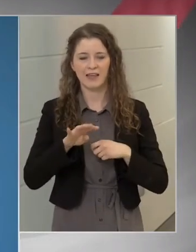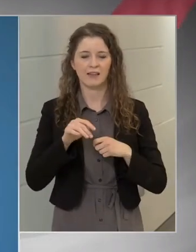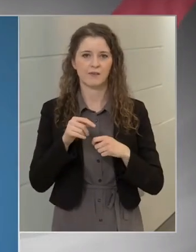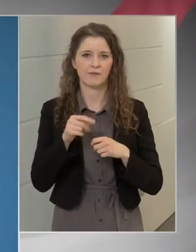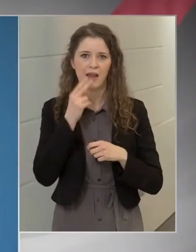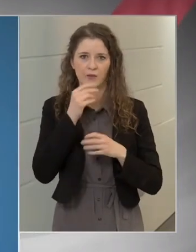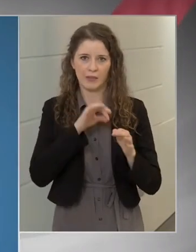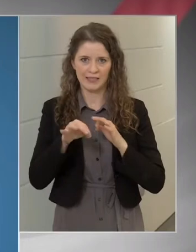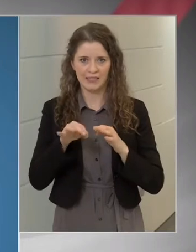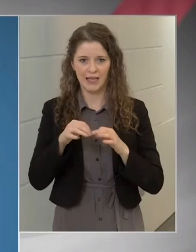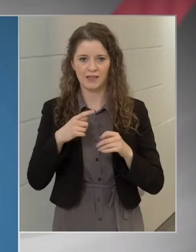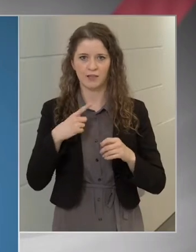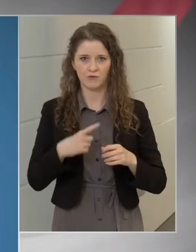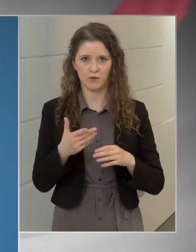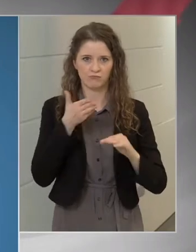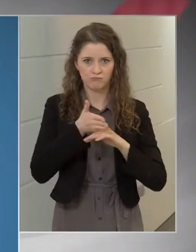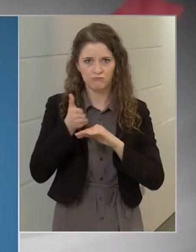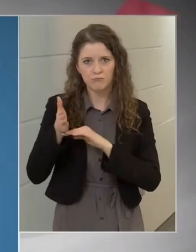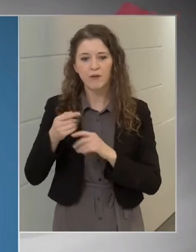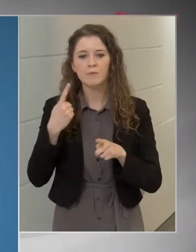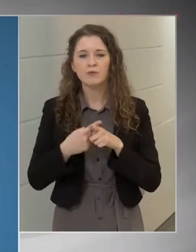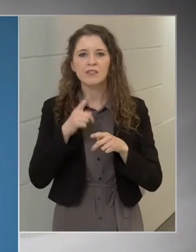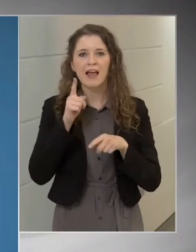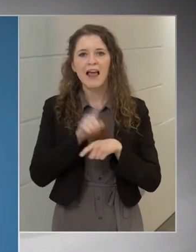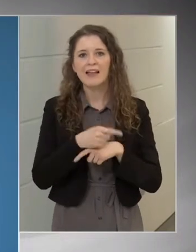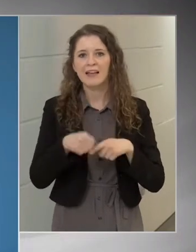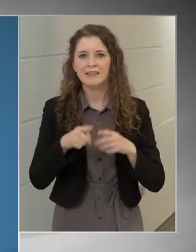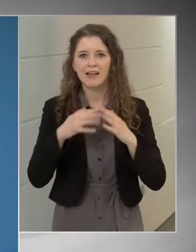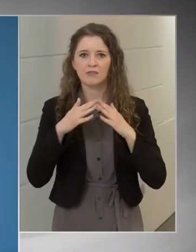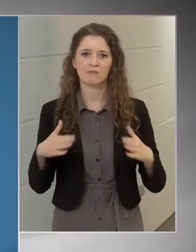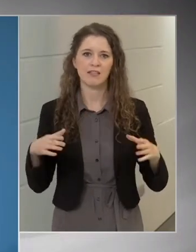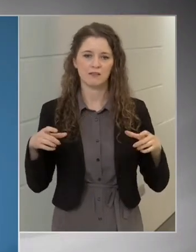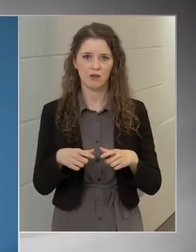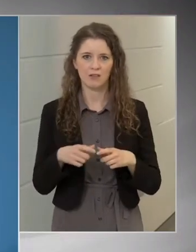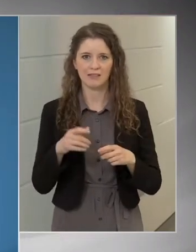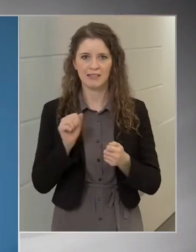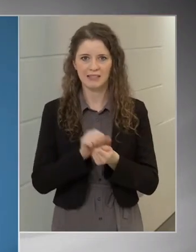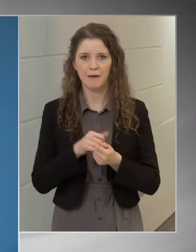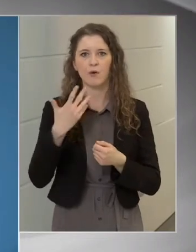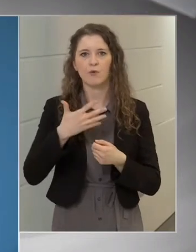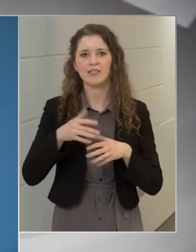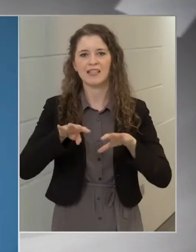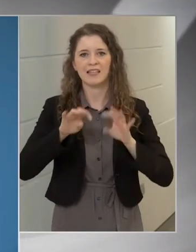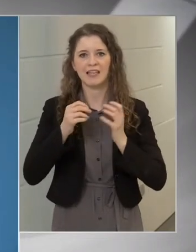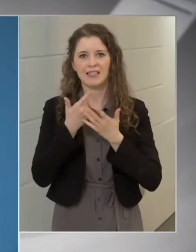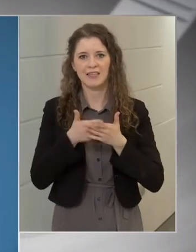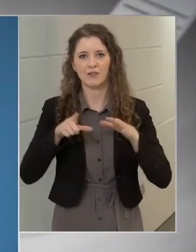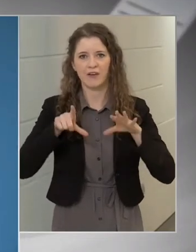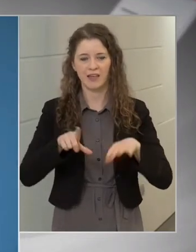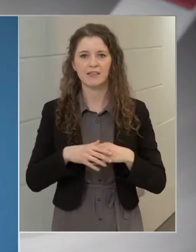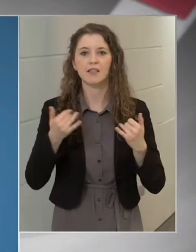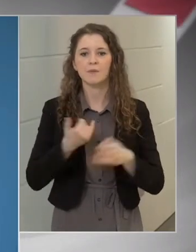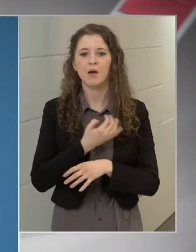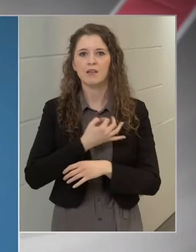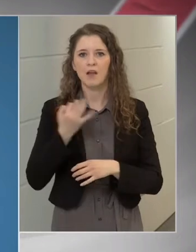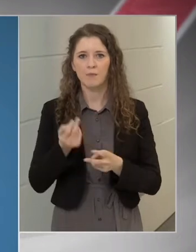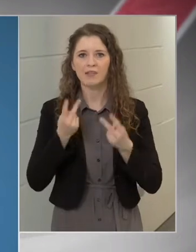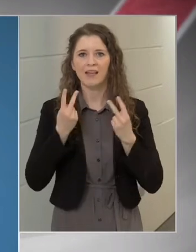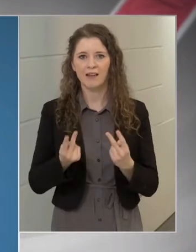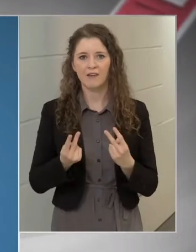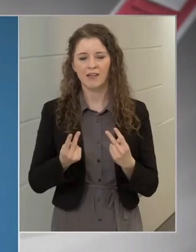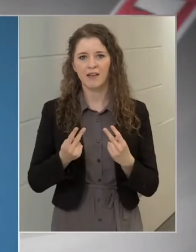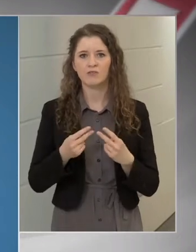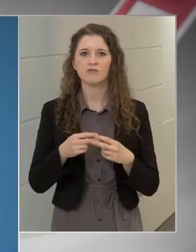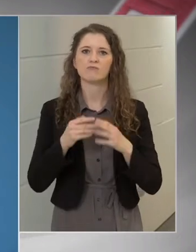rendőreink, illetve az elrendelt hatósági házi karanténok száma a hétvégén 5.977, így a mai napon az érvényben